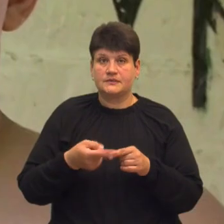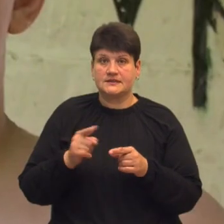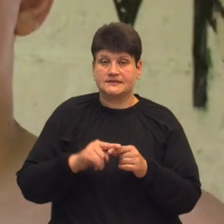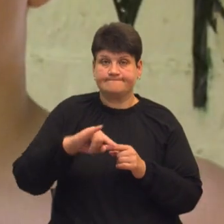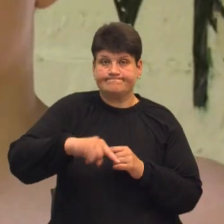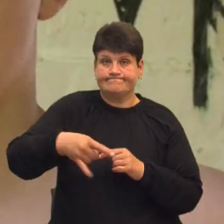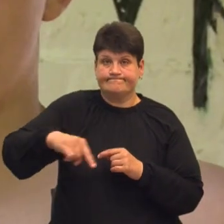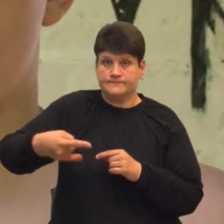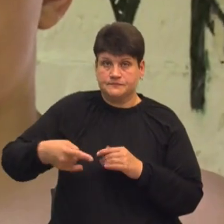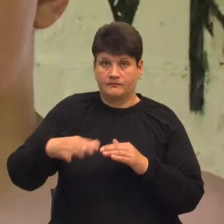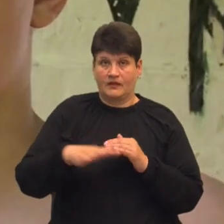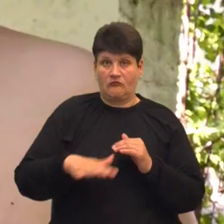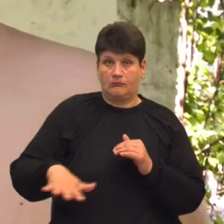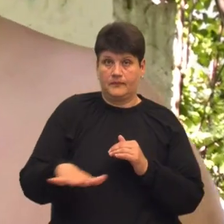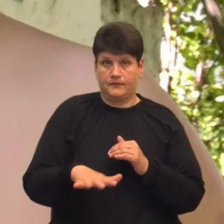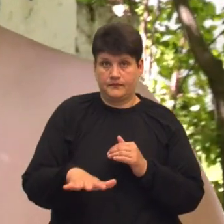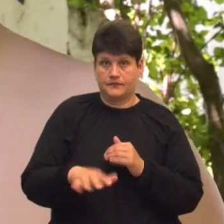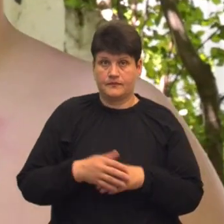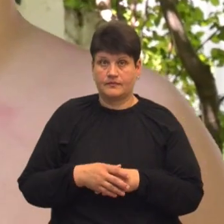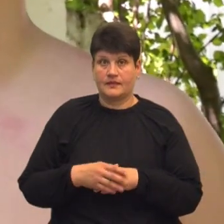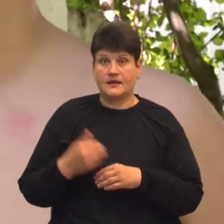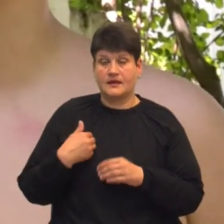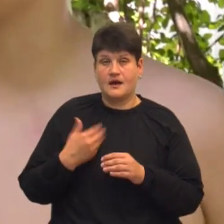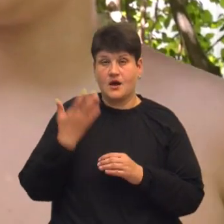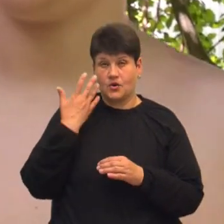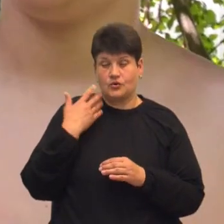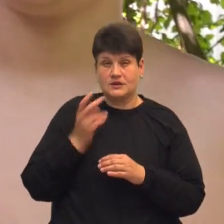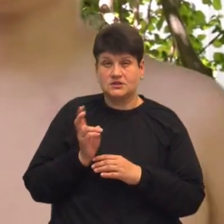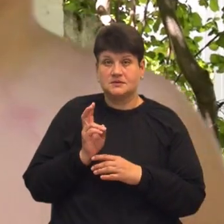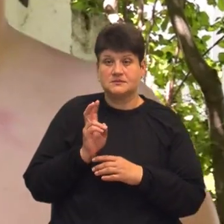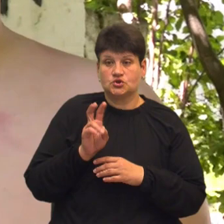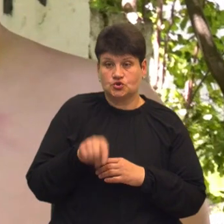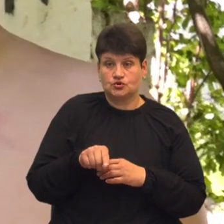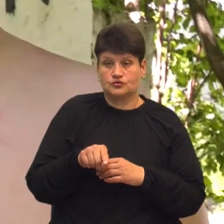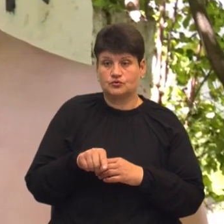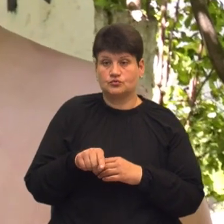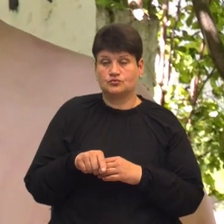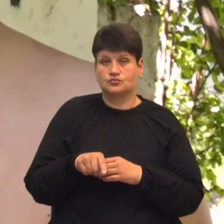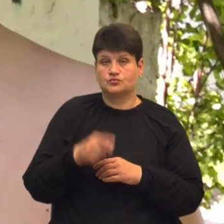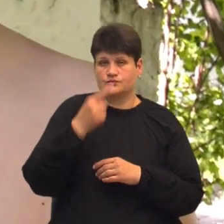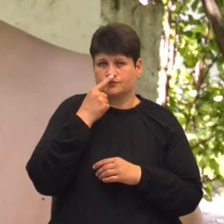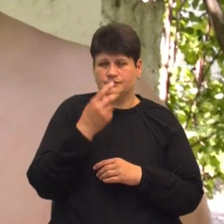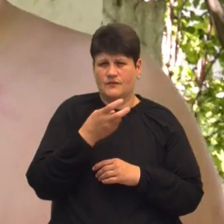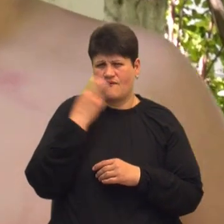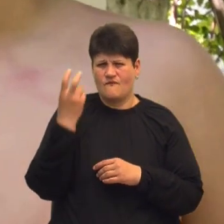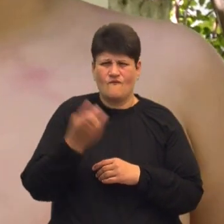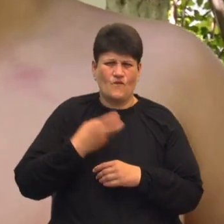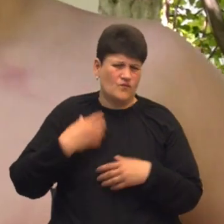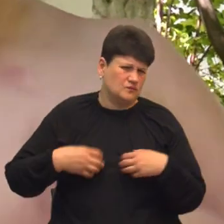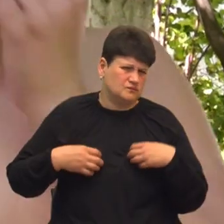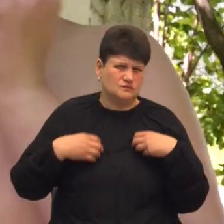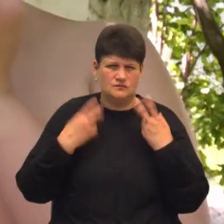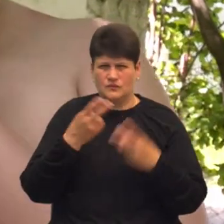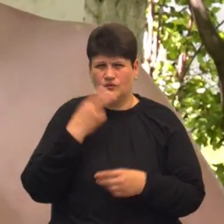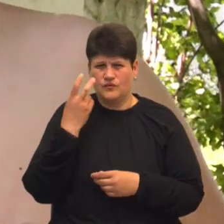каже відвідувач пляжу Тимофій Соловйов. Я коли ще підійшов, то почув цю вонь, страшну вонь. Ні